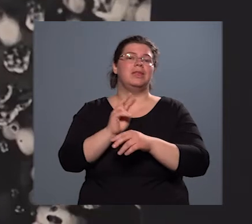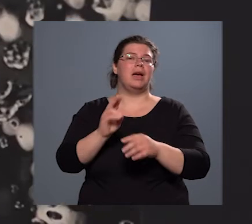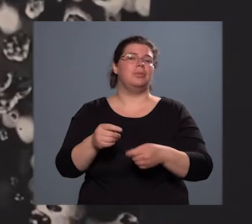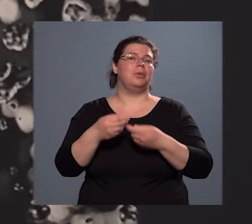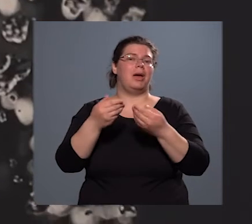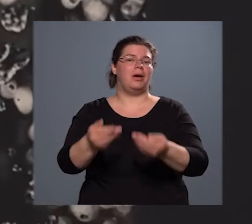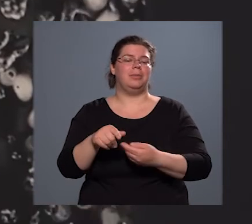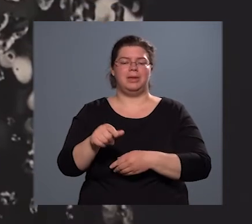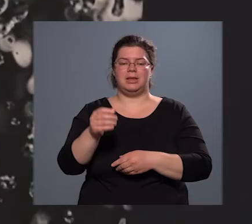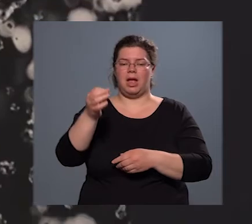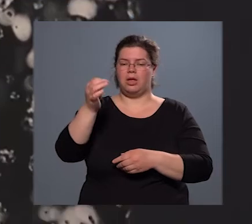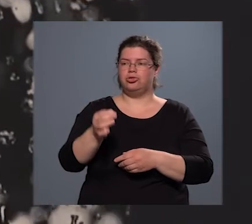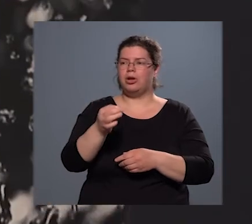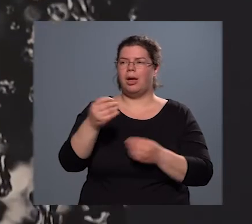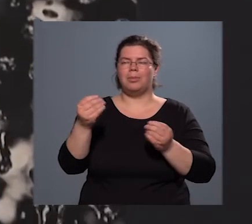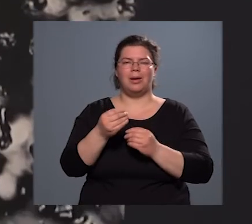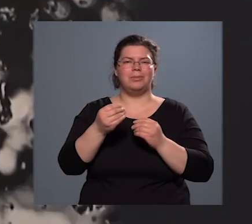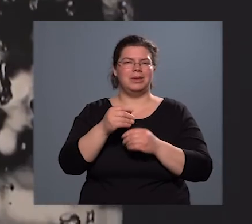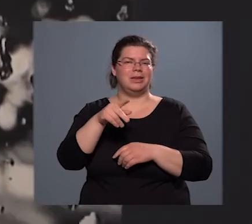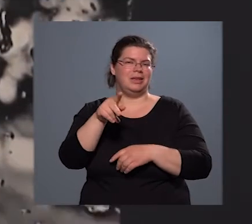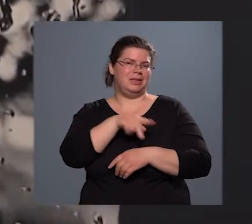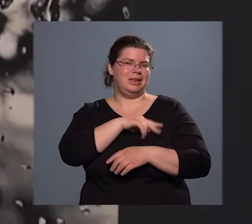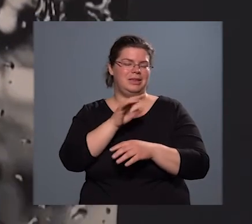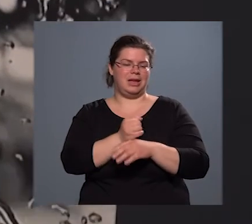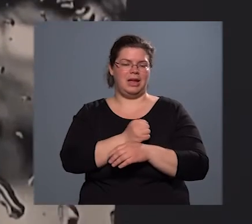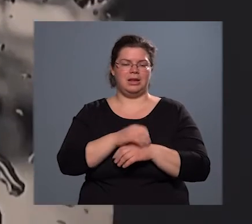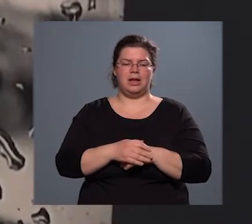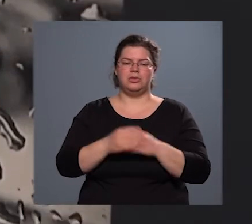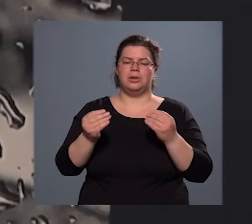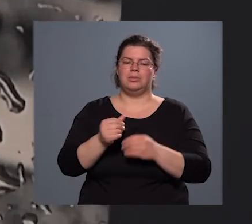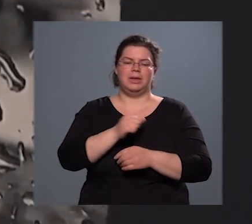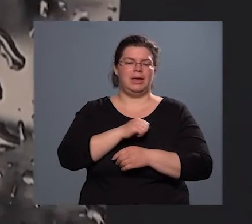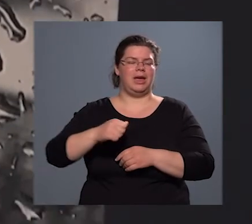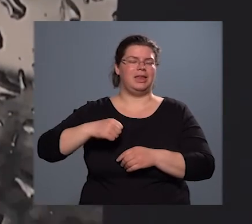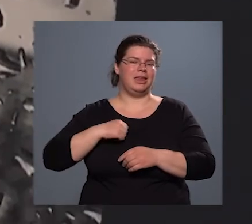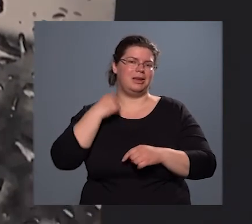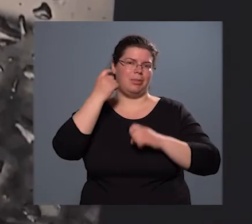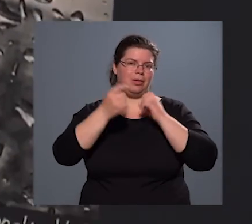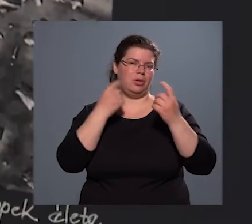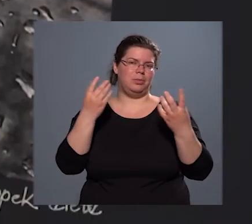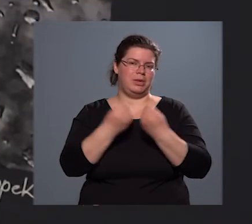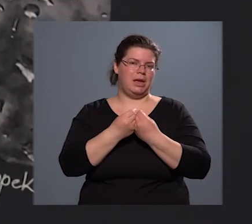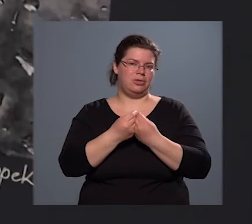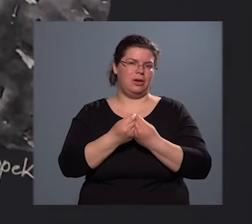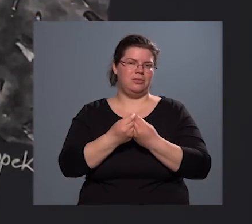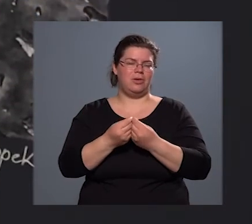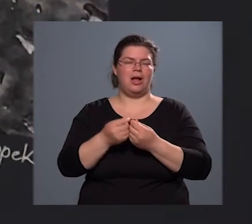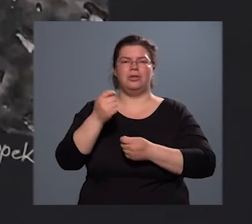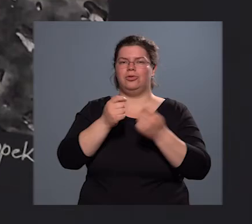amelyik lett egy díjnyertes, amelyik szintén egyéni megfogalmazásával vívtak ki a zsűri figyelmét.